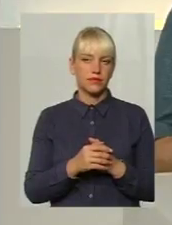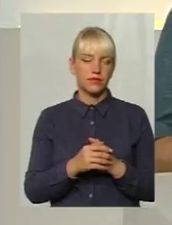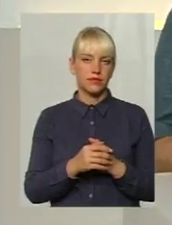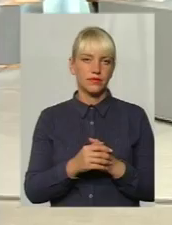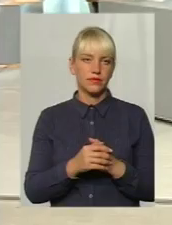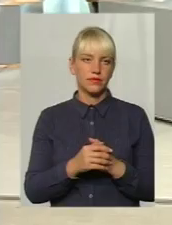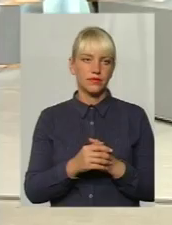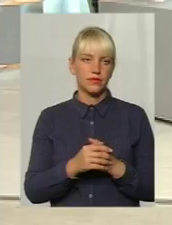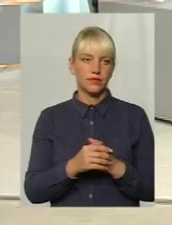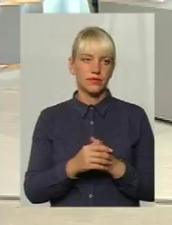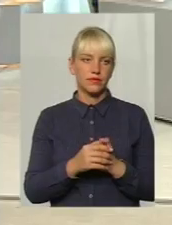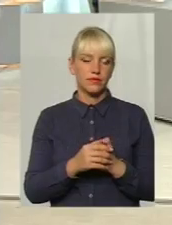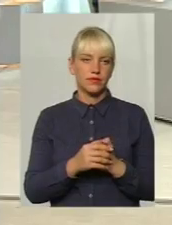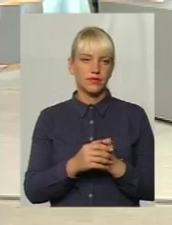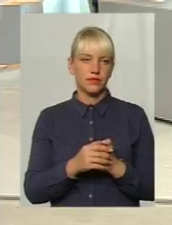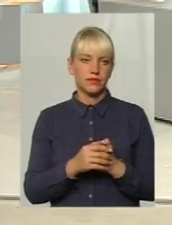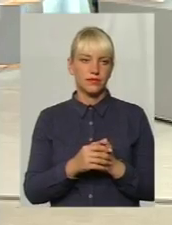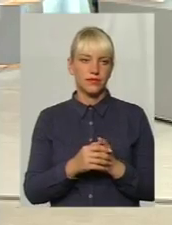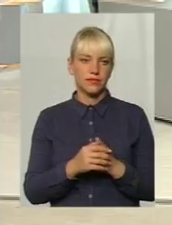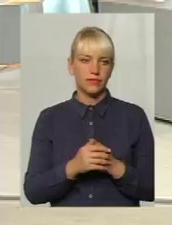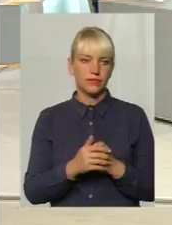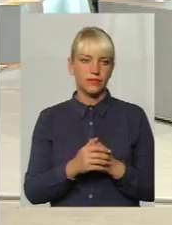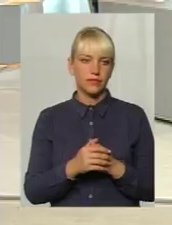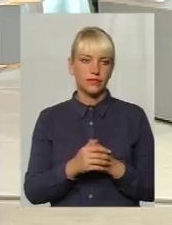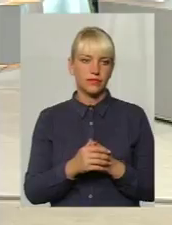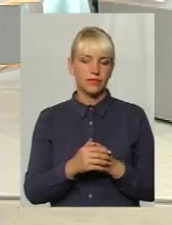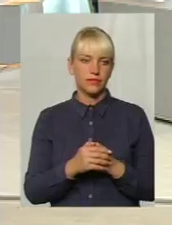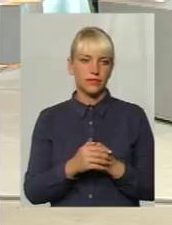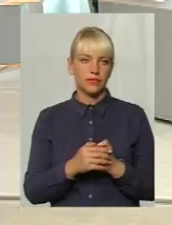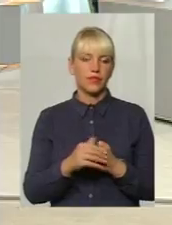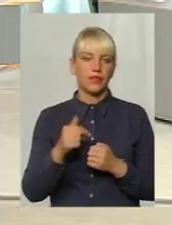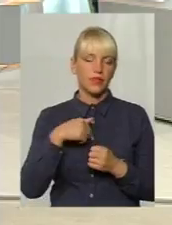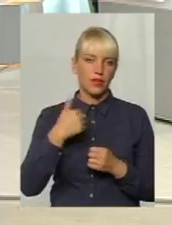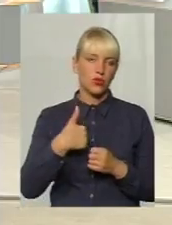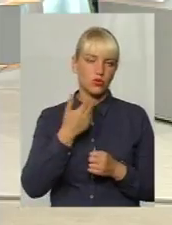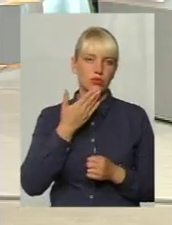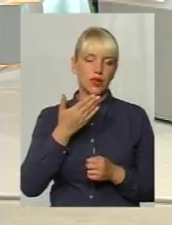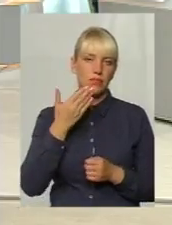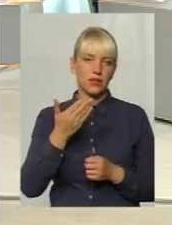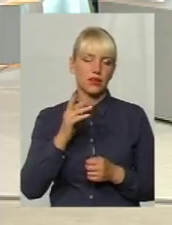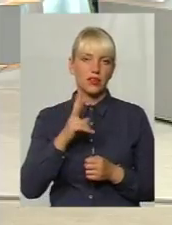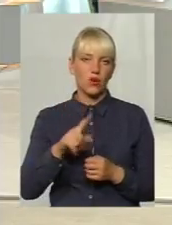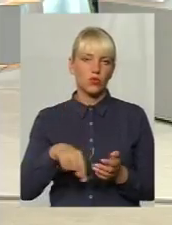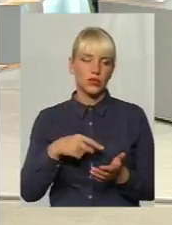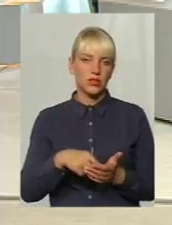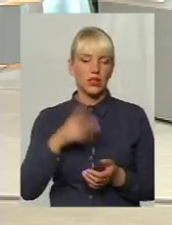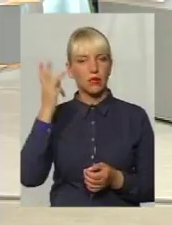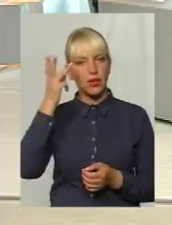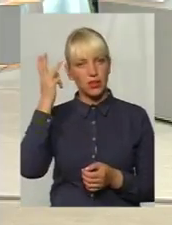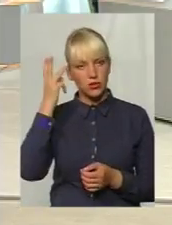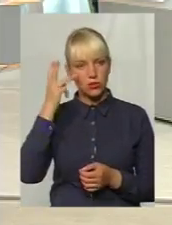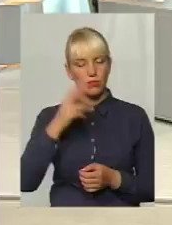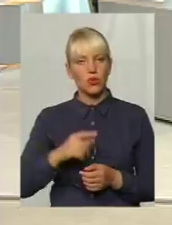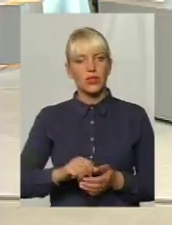Говоріть, говоріть, або відійдіть від телевізору, або скрутіть звук в телевізорі. Я хочу запитати, як у місті Хмельницькому